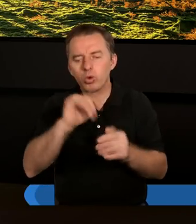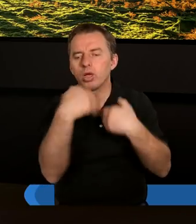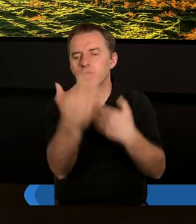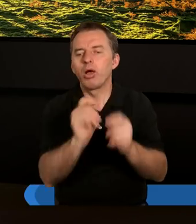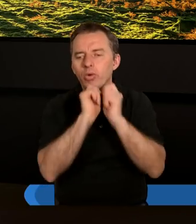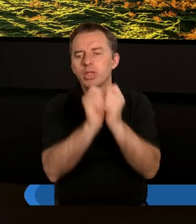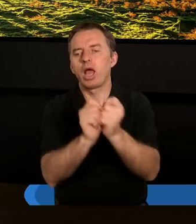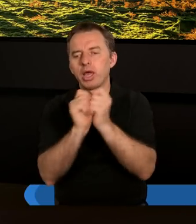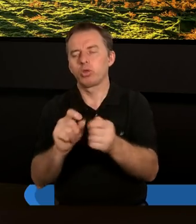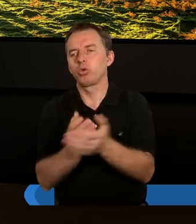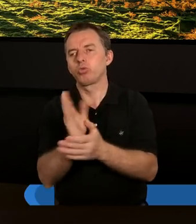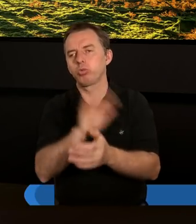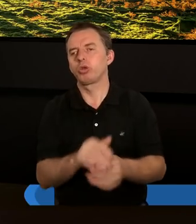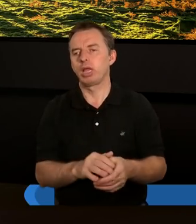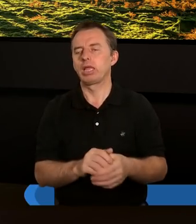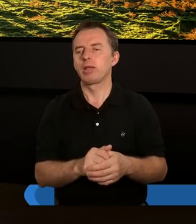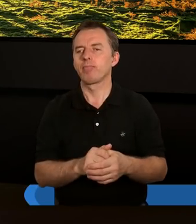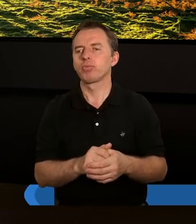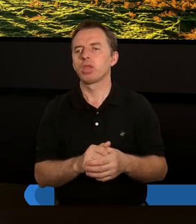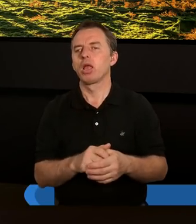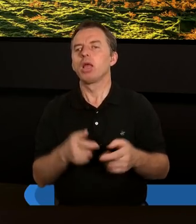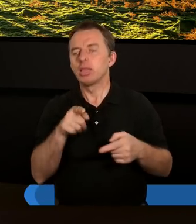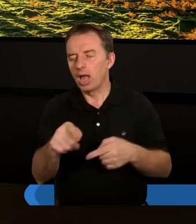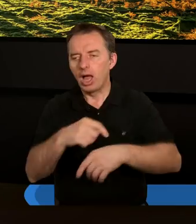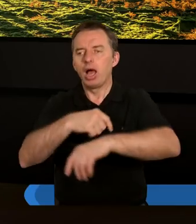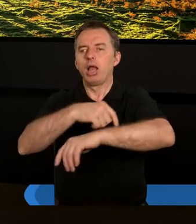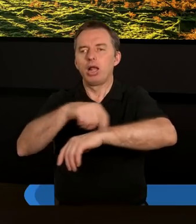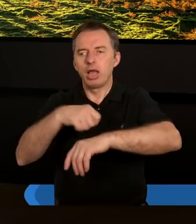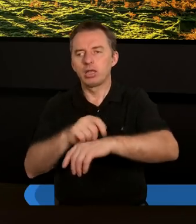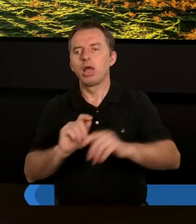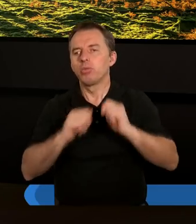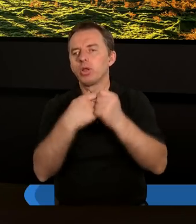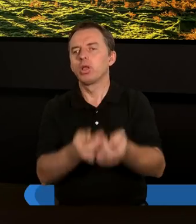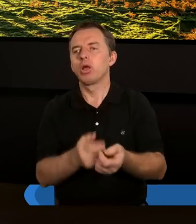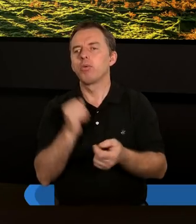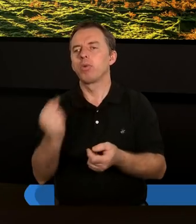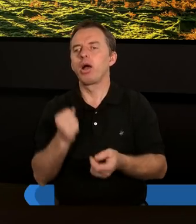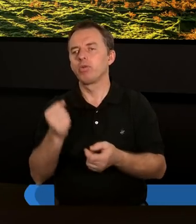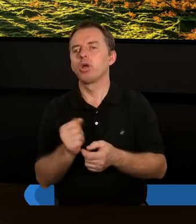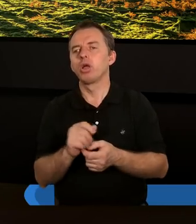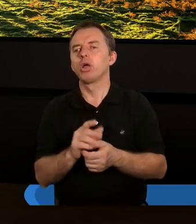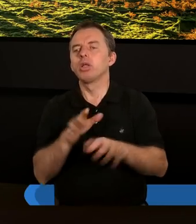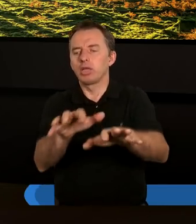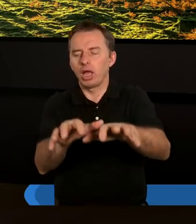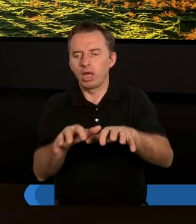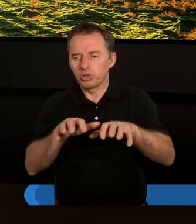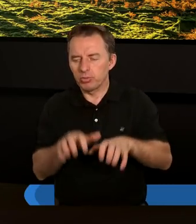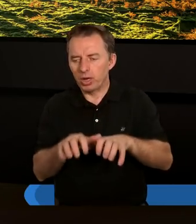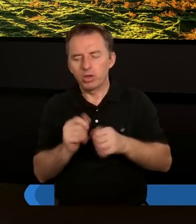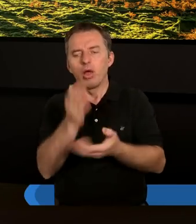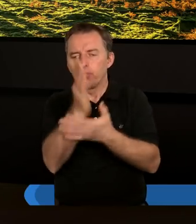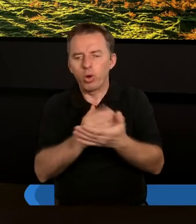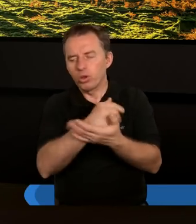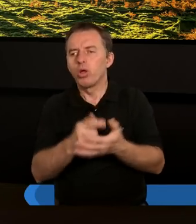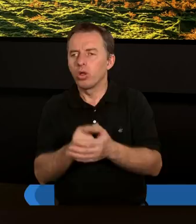Pan Bóg. I tą lekcję przekazuje Paweł temu zborowi, mówiąc zatrzymajcie się w tych podziałach,